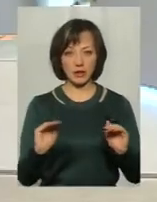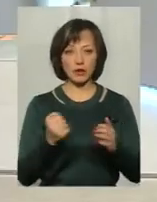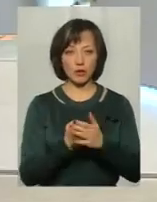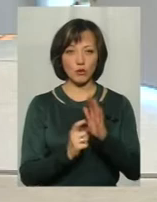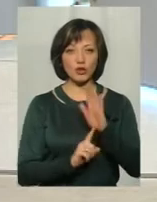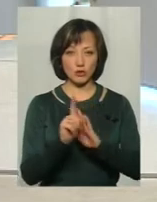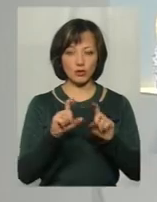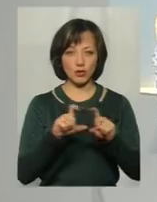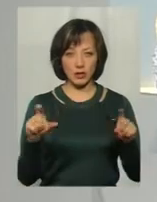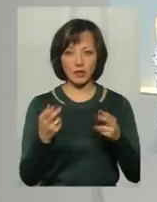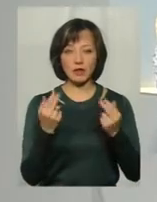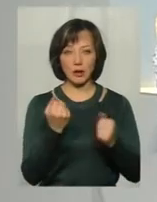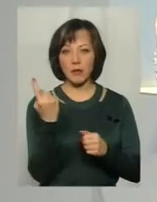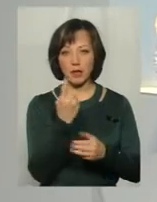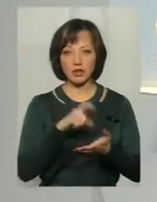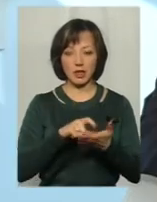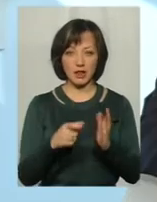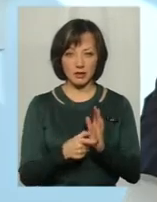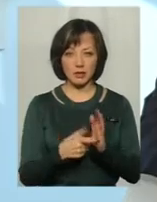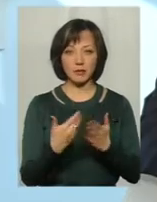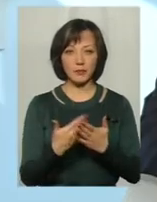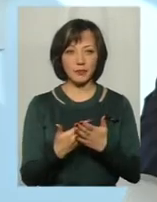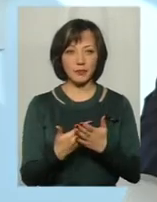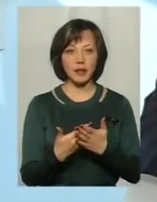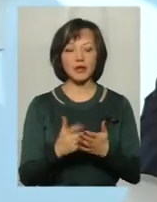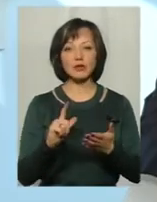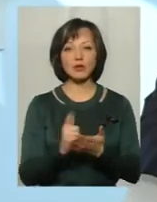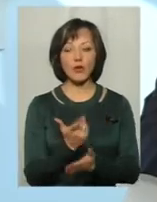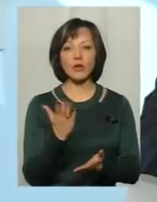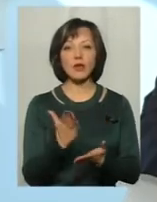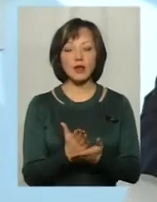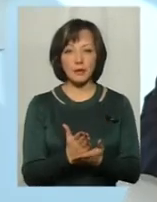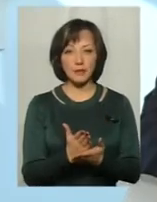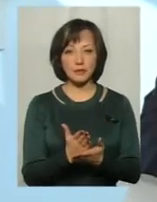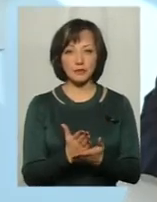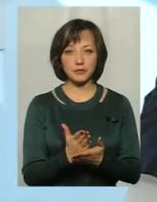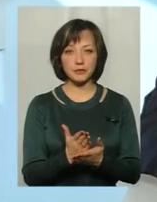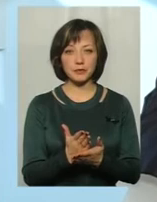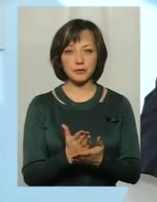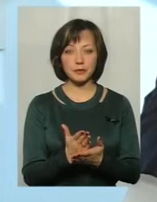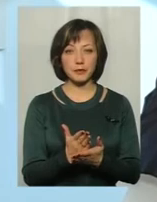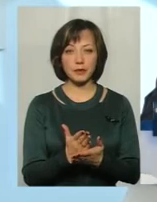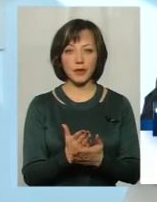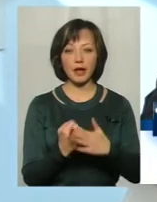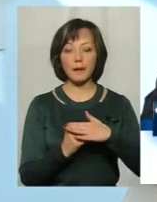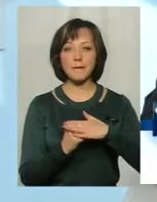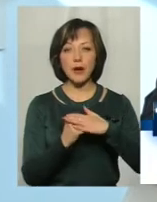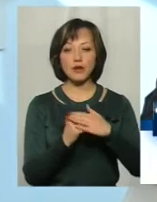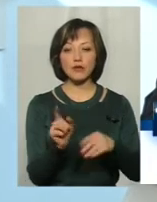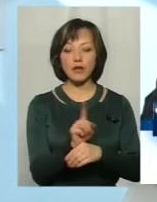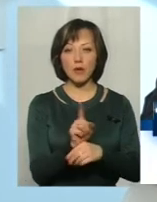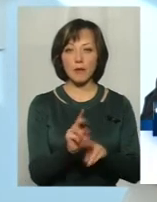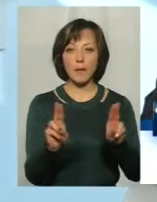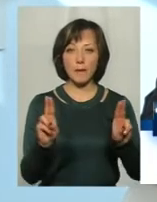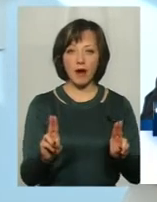до початкової школи? Так. В перший клас, знову ж таки, є відповідно ті базові норми і